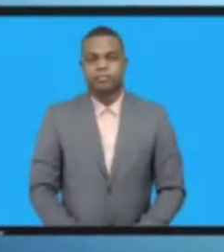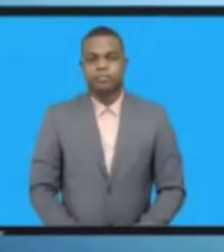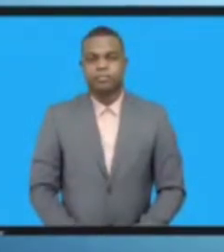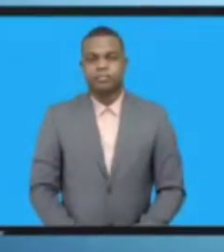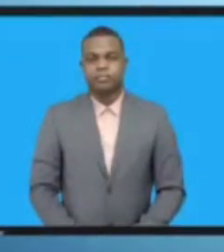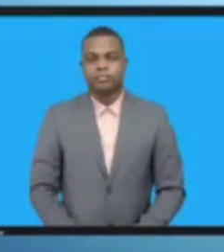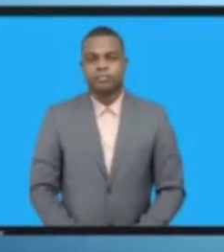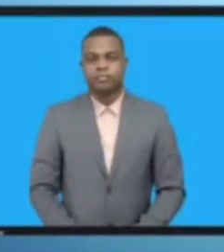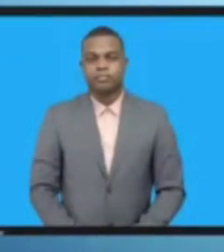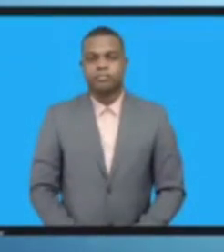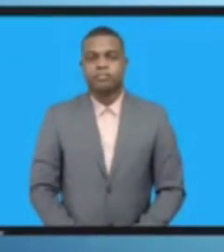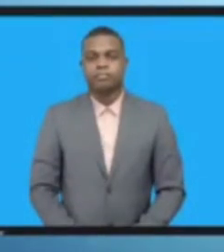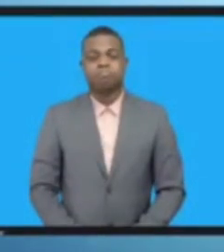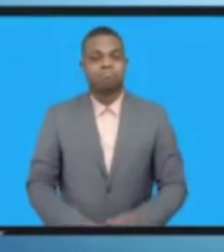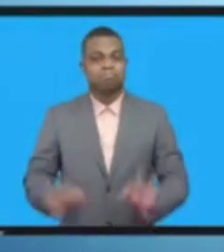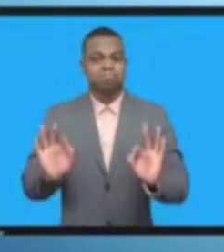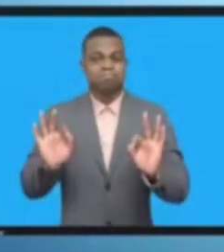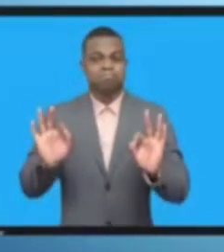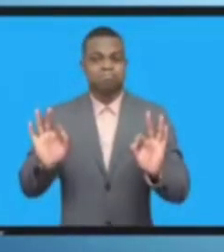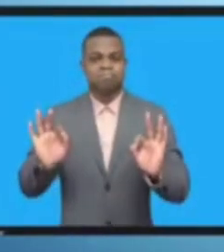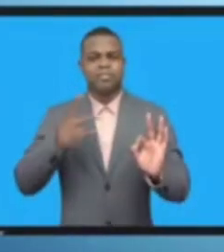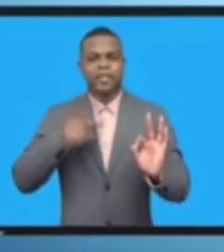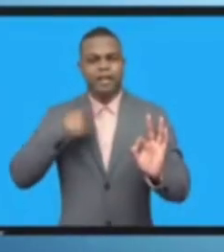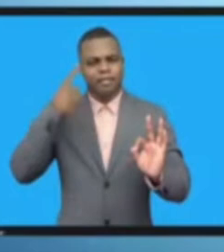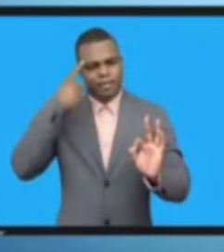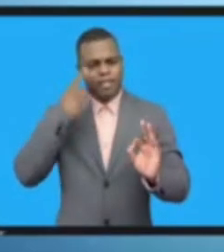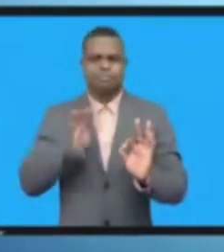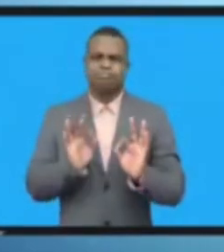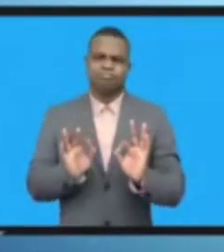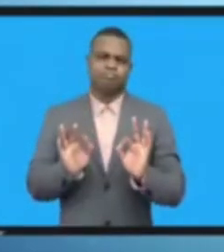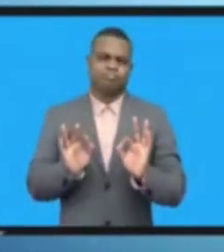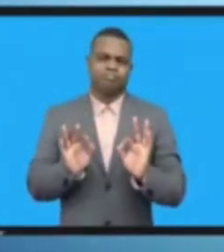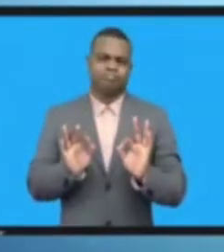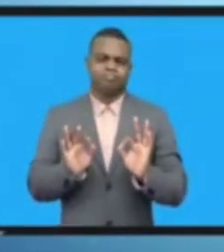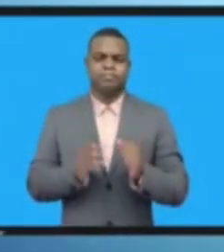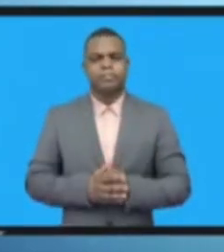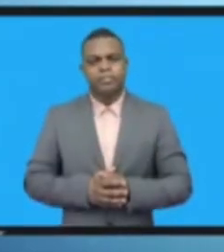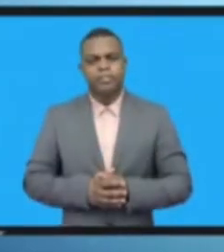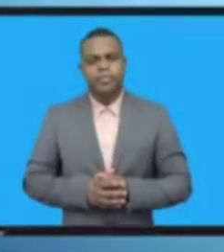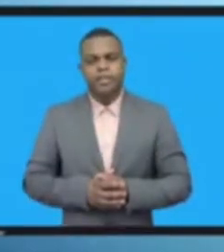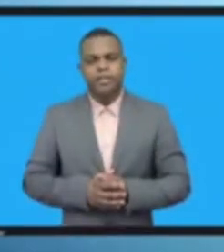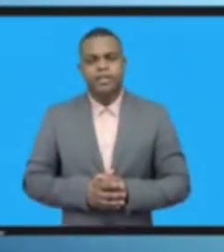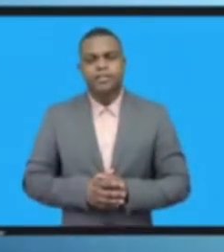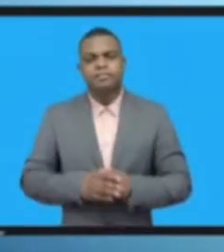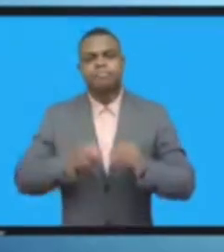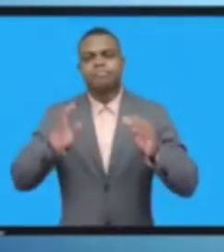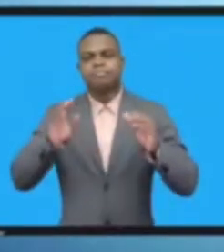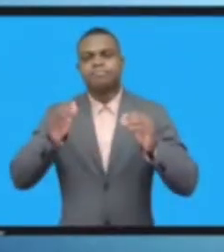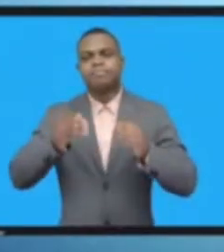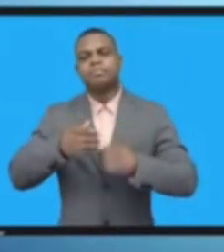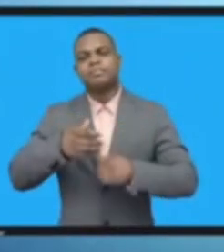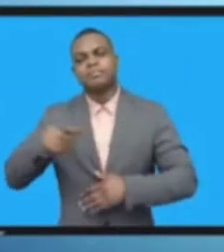حسناً أصحاب المعالي أصحاب السعادة السيدات والسادة